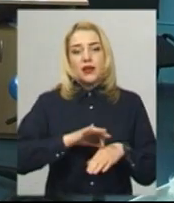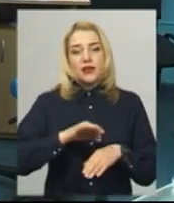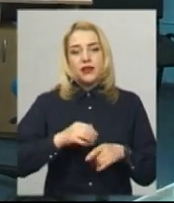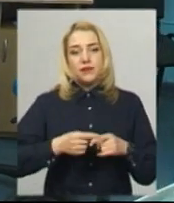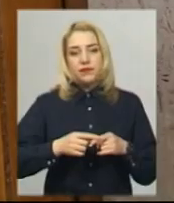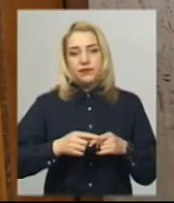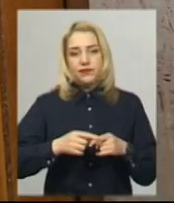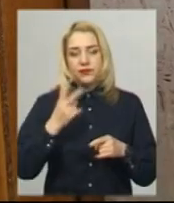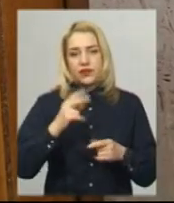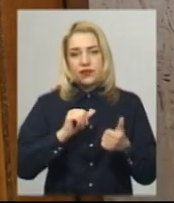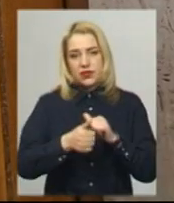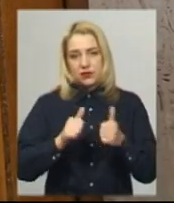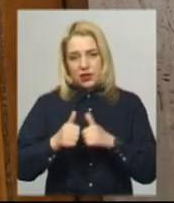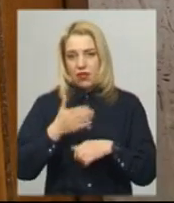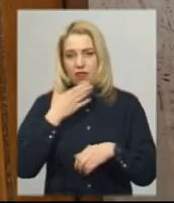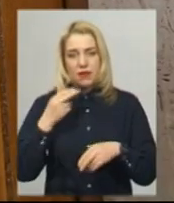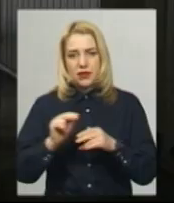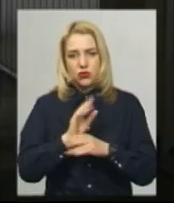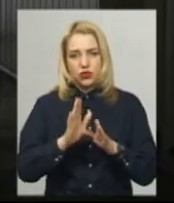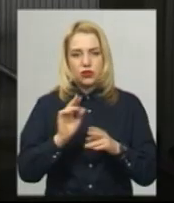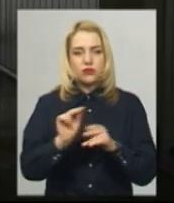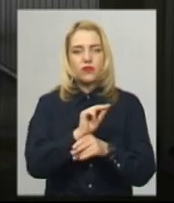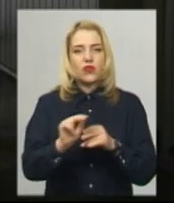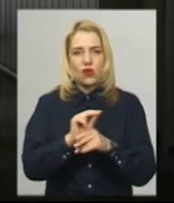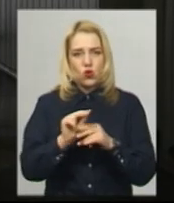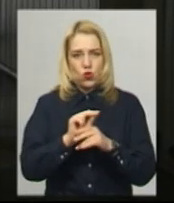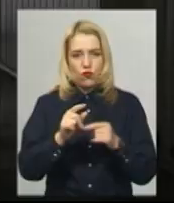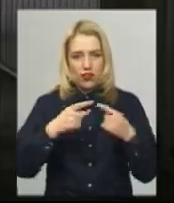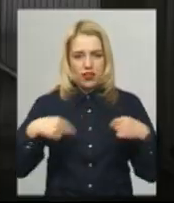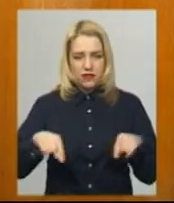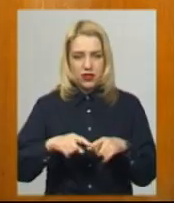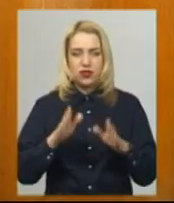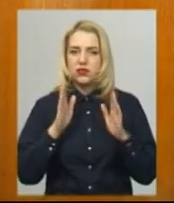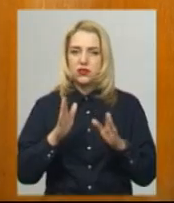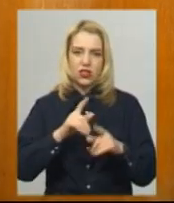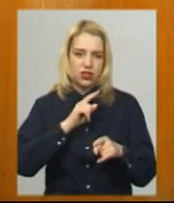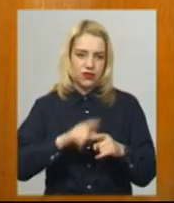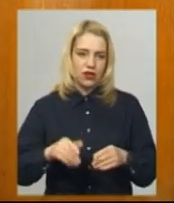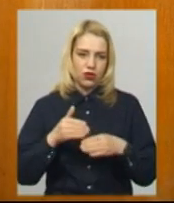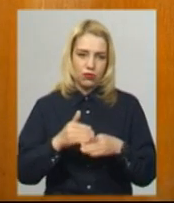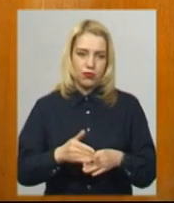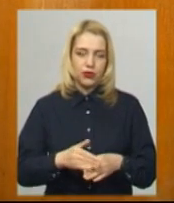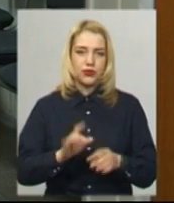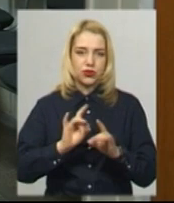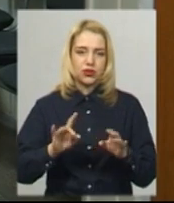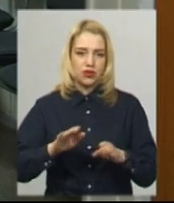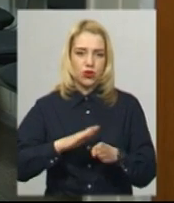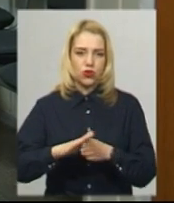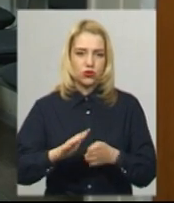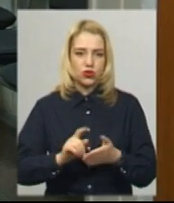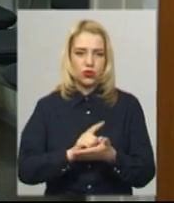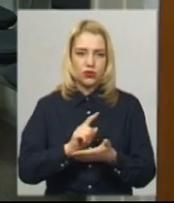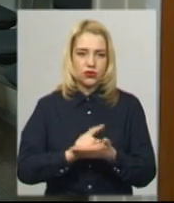зміни, не працюють лікувальне та ортопедичне відділення, а лише ургентна допомога, каже виконуючий обов'язки директора комунального підприємства